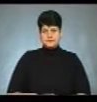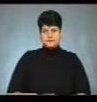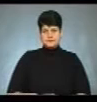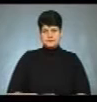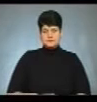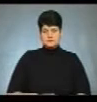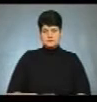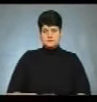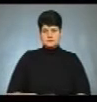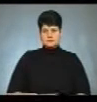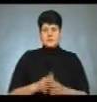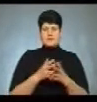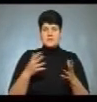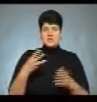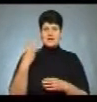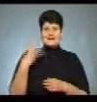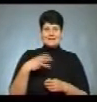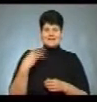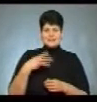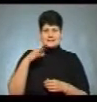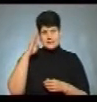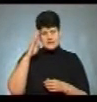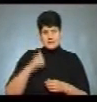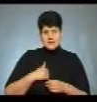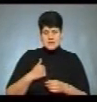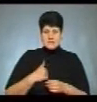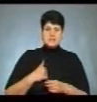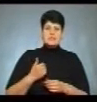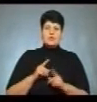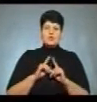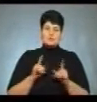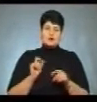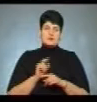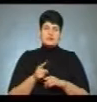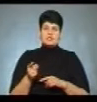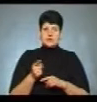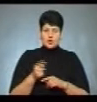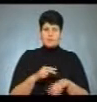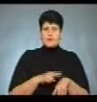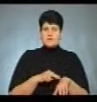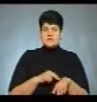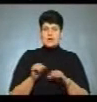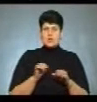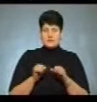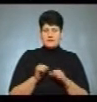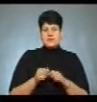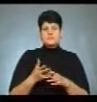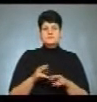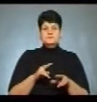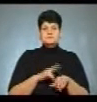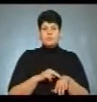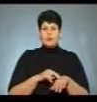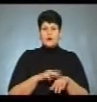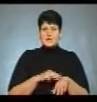Понад 30 бійців роти Патрульної служби поліції особливого призначення Тернопіль та поліцейських управління Патрульної поліції